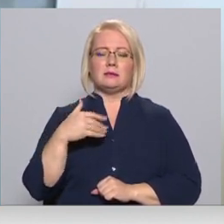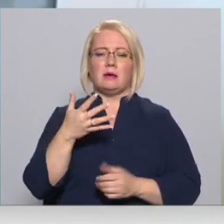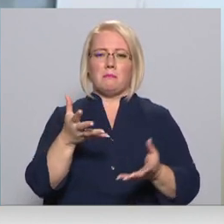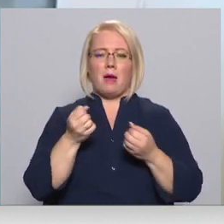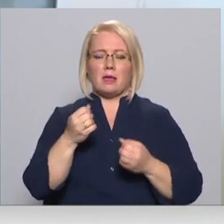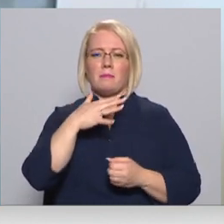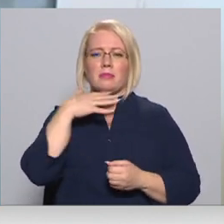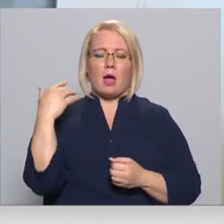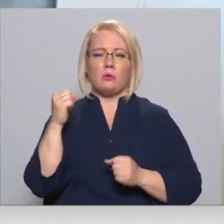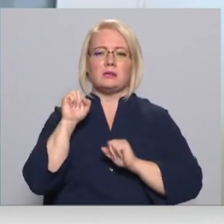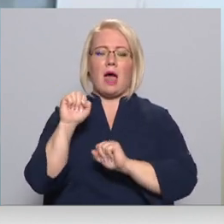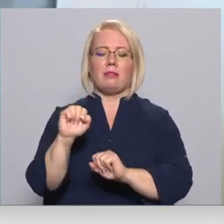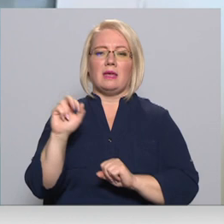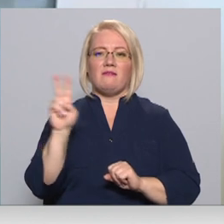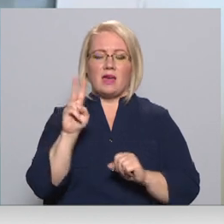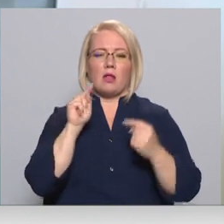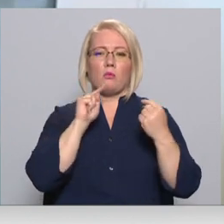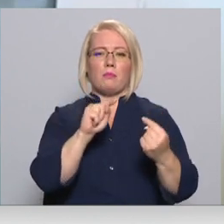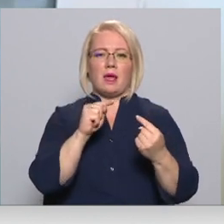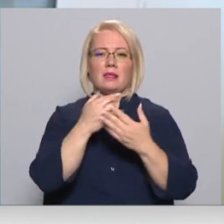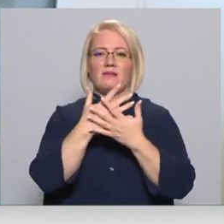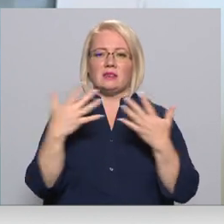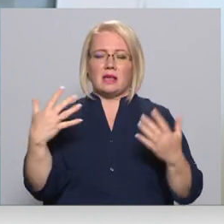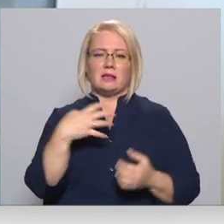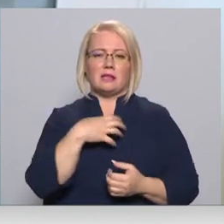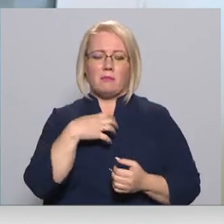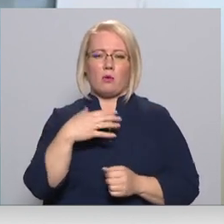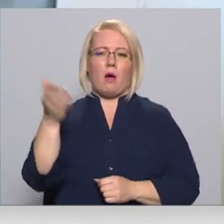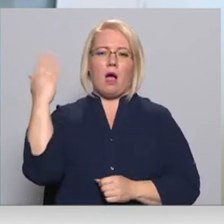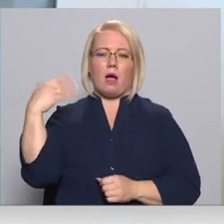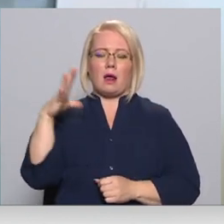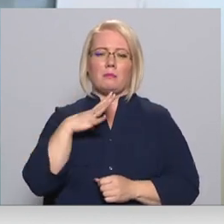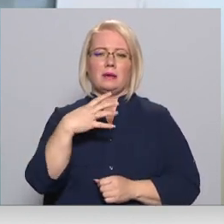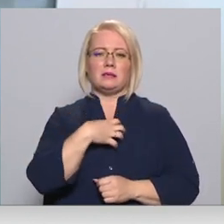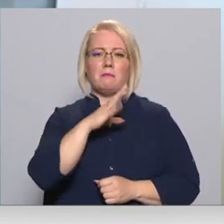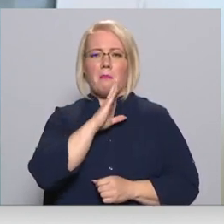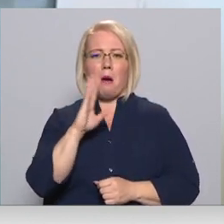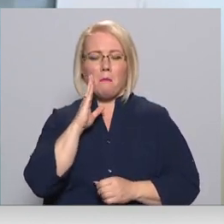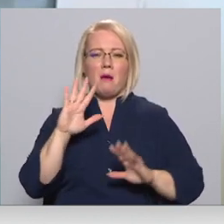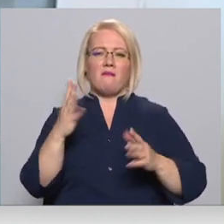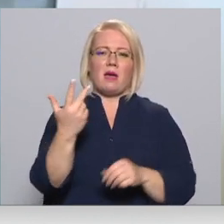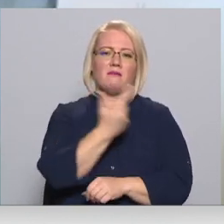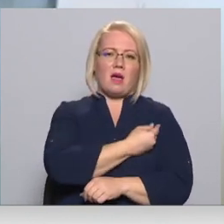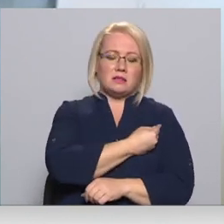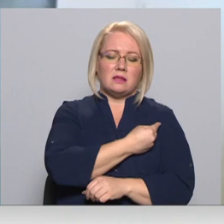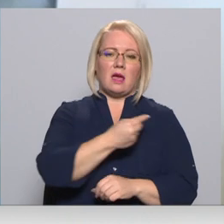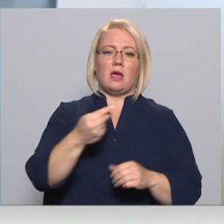pret visādam citam slīmībam, ar ko āgrags slīmojusi mamma vai vakcinējusies.